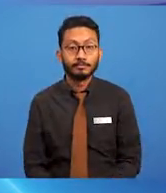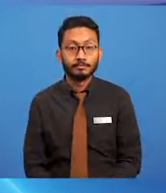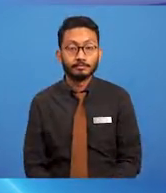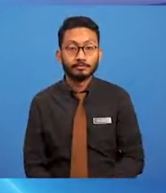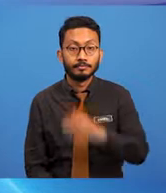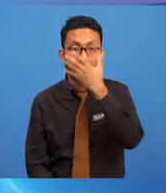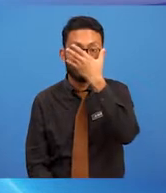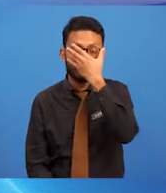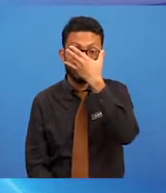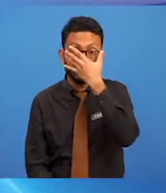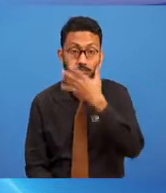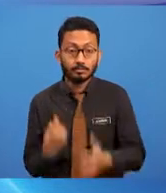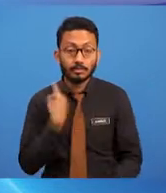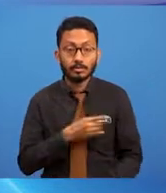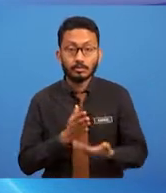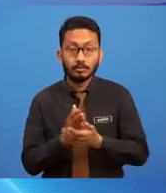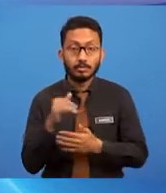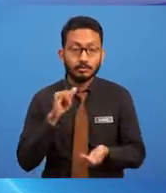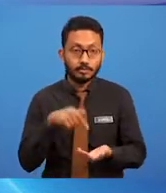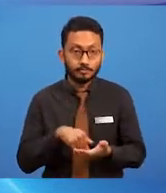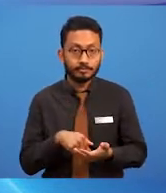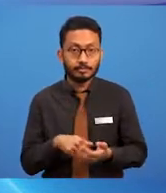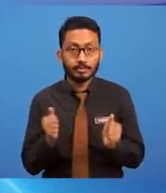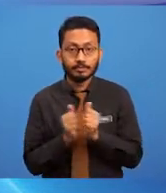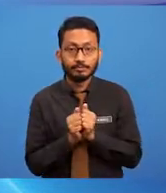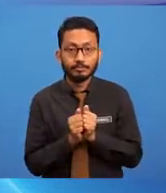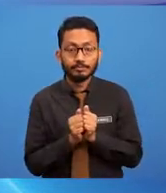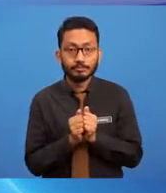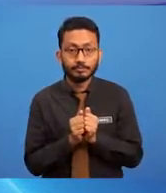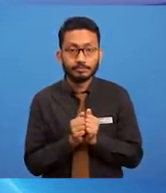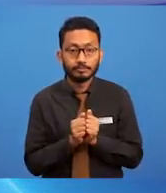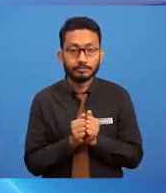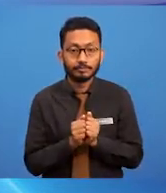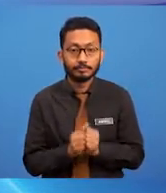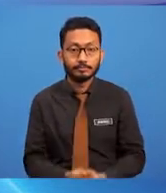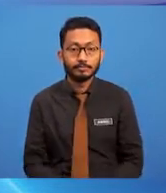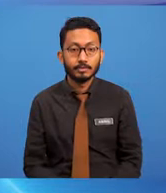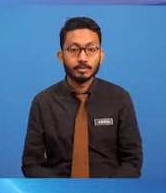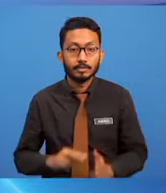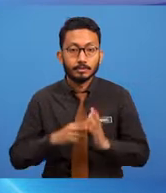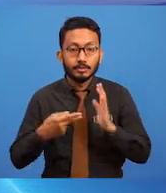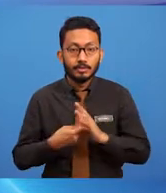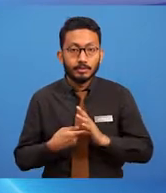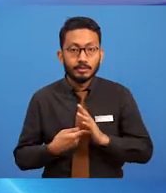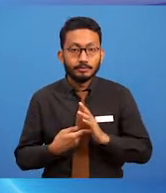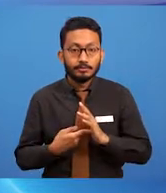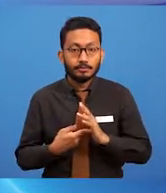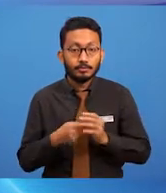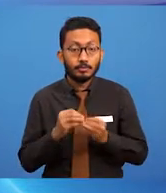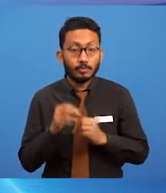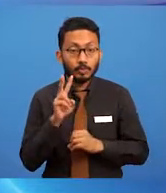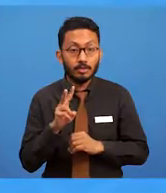kita teruskan lagi dengan konsep lukisan yang kedua adalah